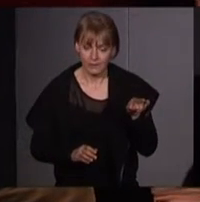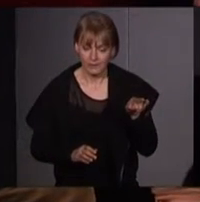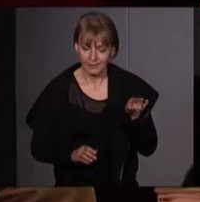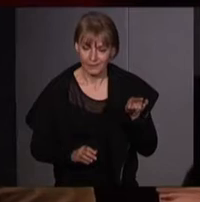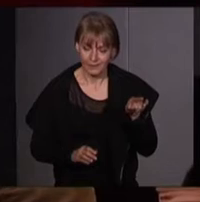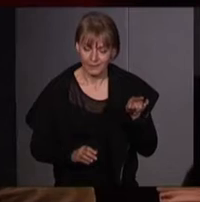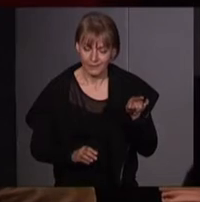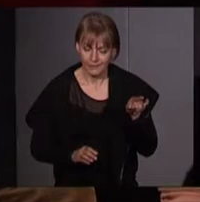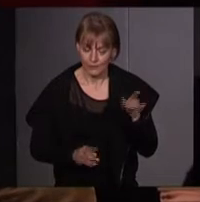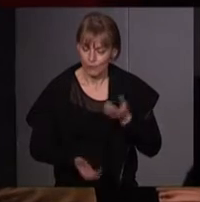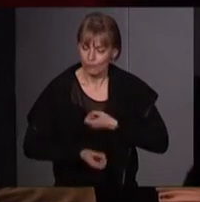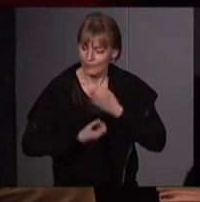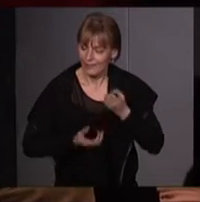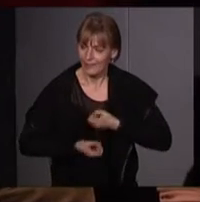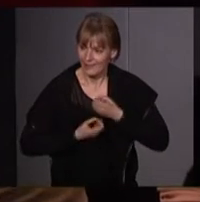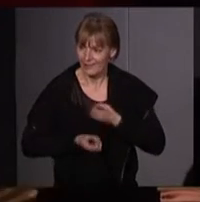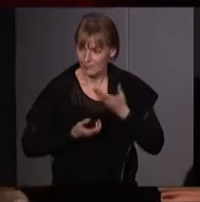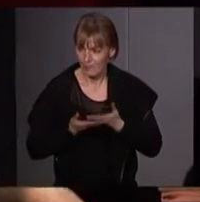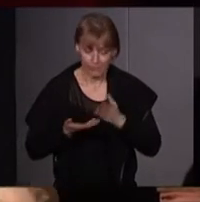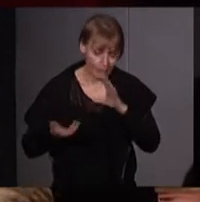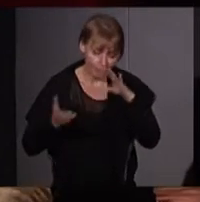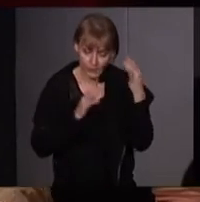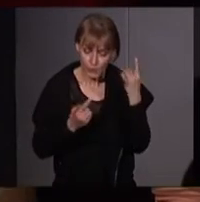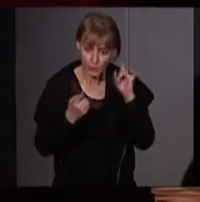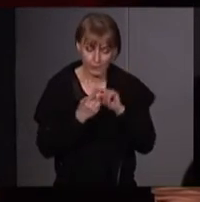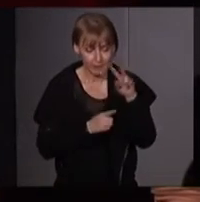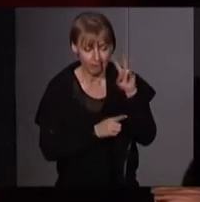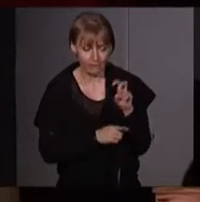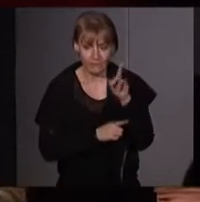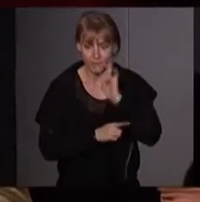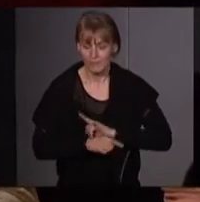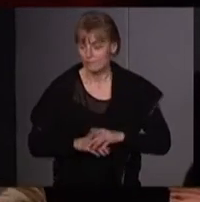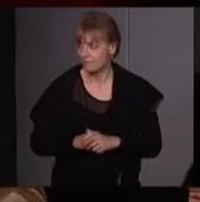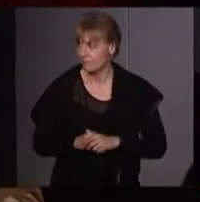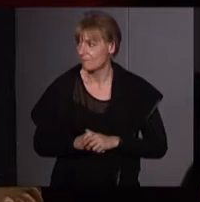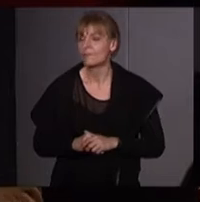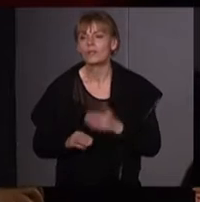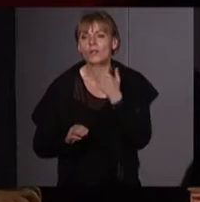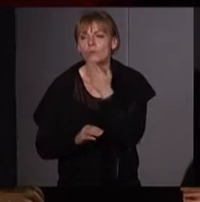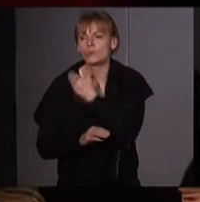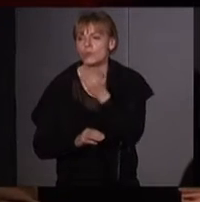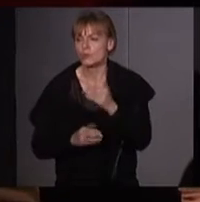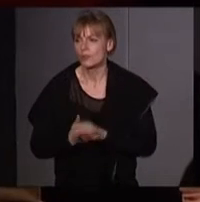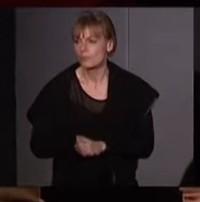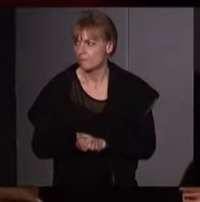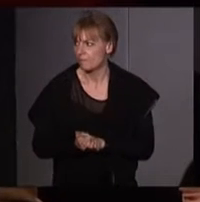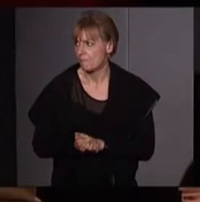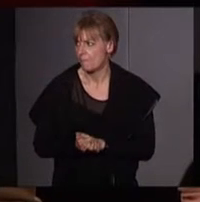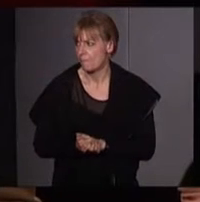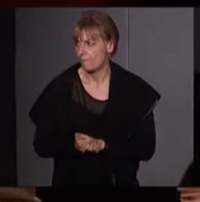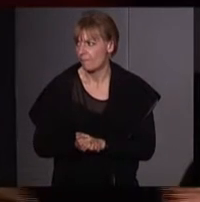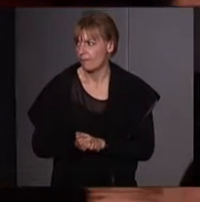vision, elle, de l'écoféminisme. Alors, ce sera bonsoir. certainement ma vision à moi. Mais en fait,